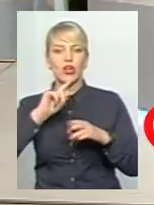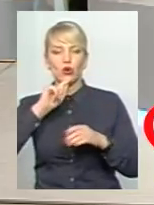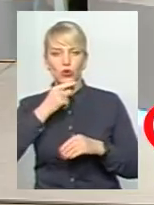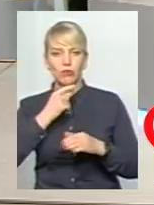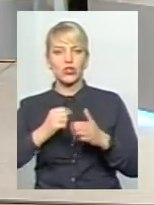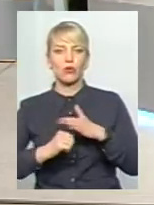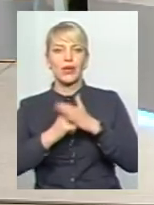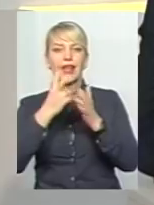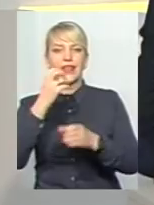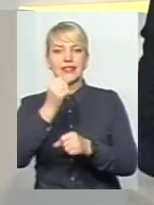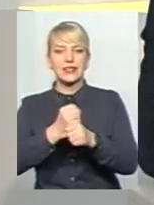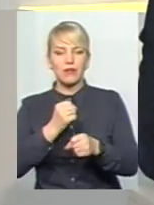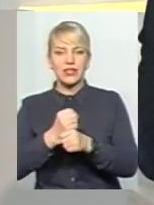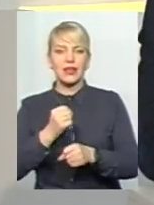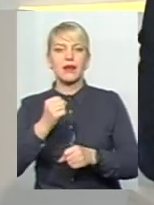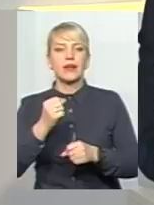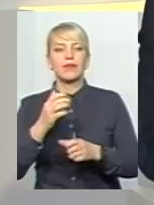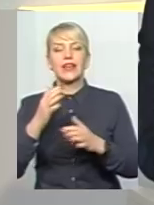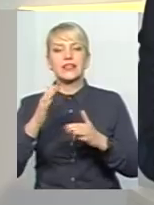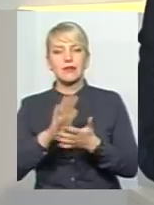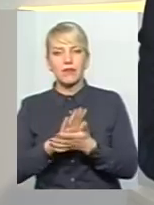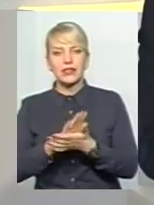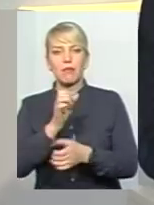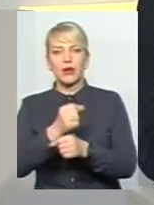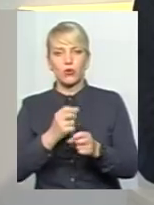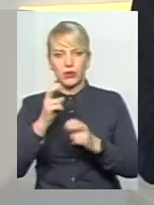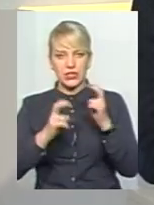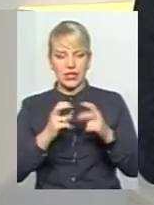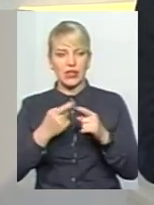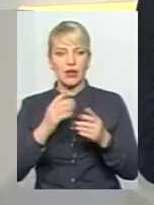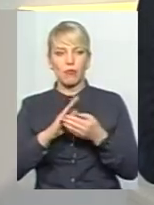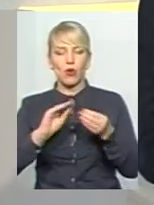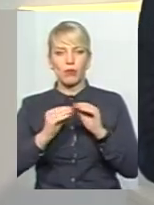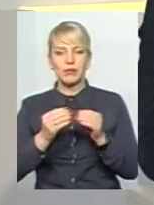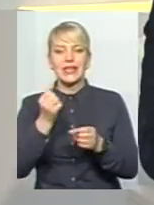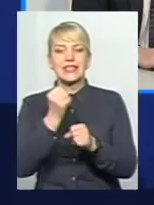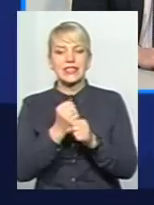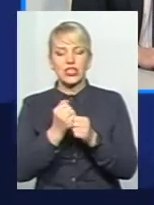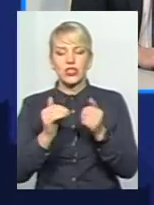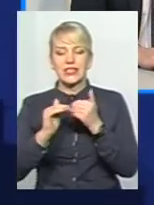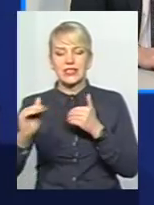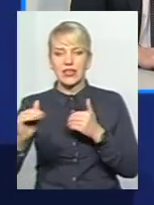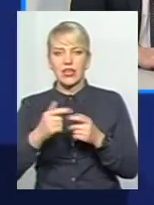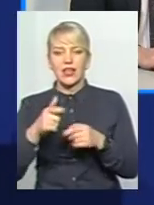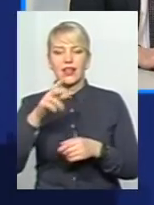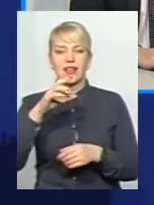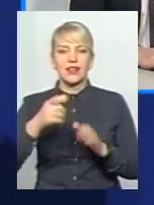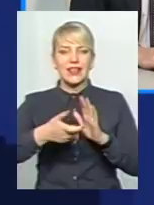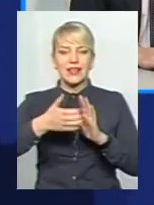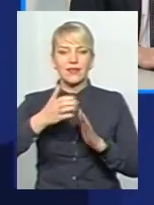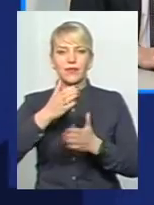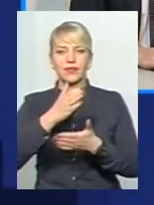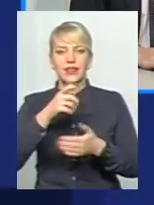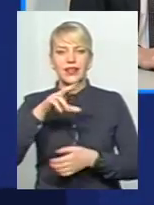сміттєпереробних заводів. Паралельно ми почали вирішувати проблему з діючим сміттєзвалищем. Дегазація, яка в нас працює, наша